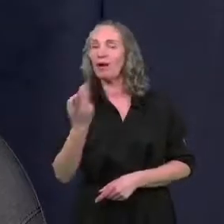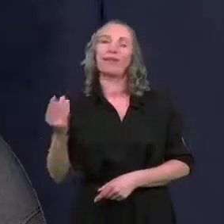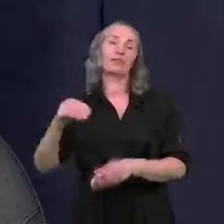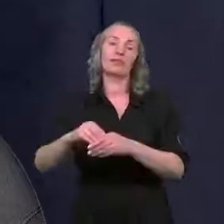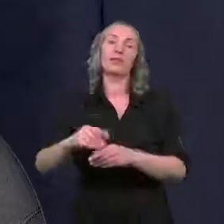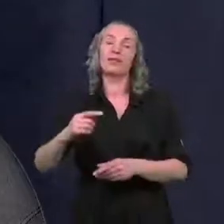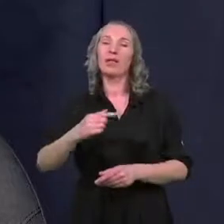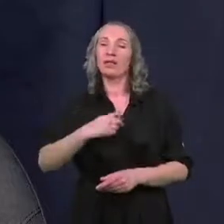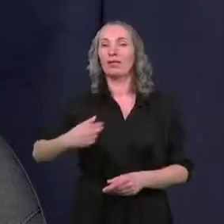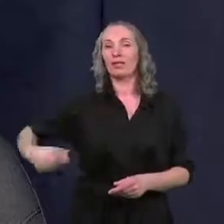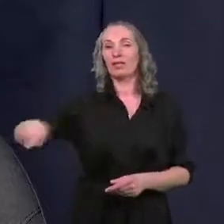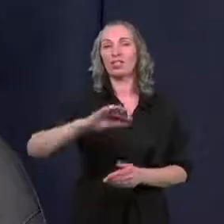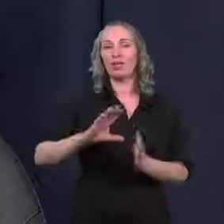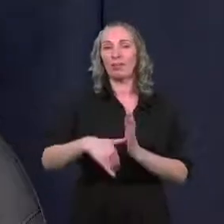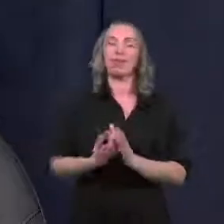miasta.